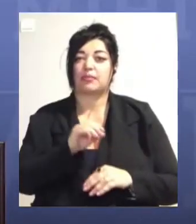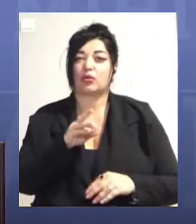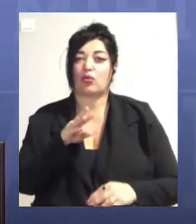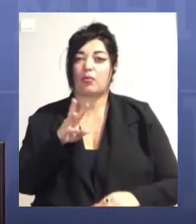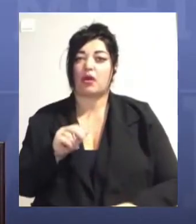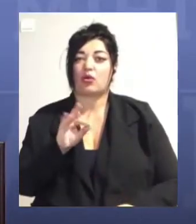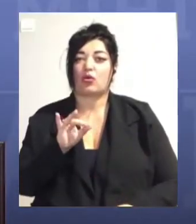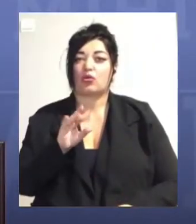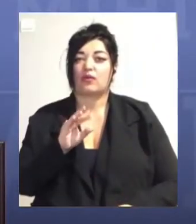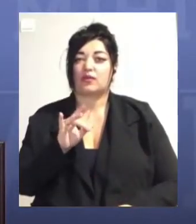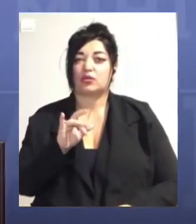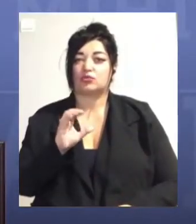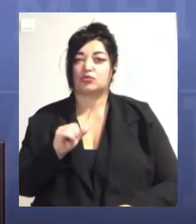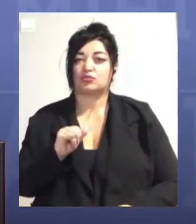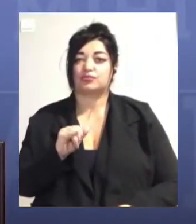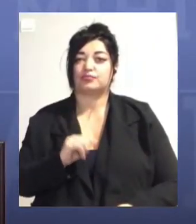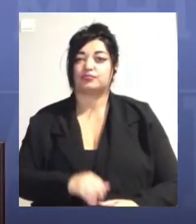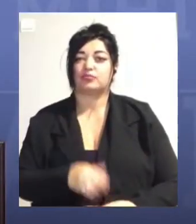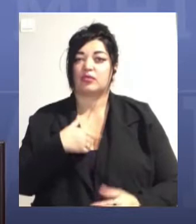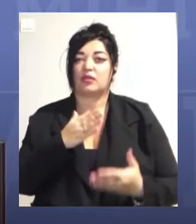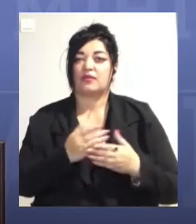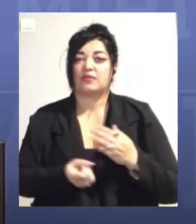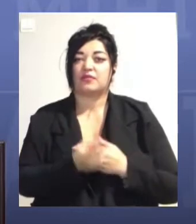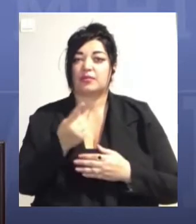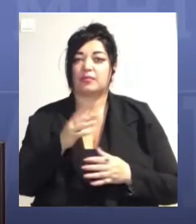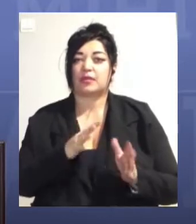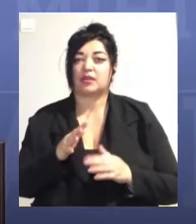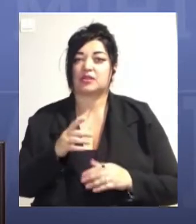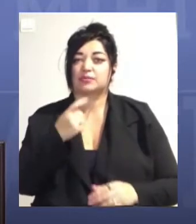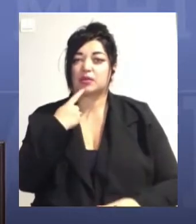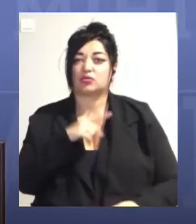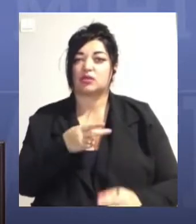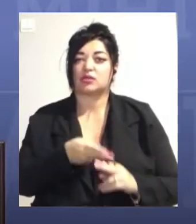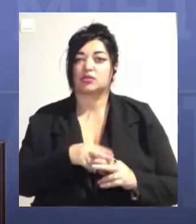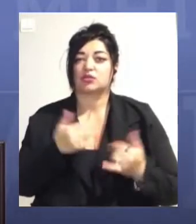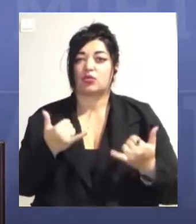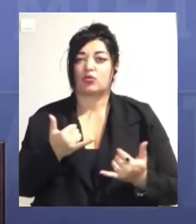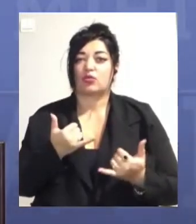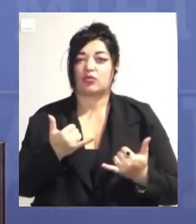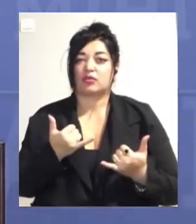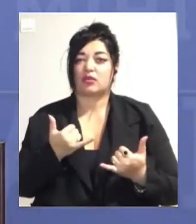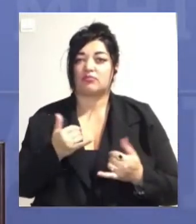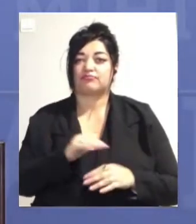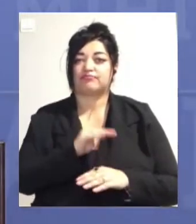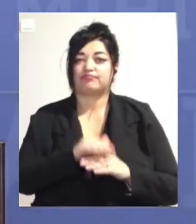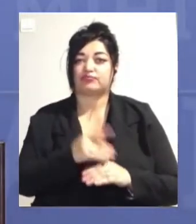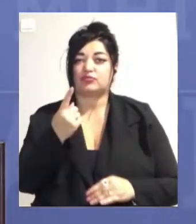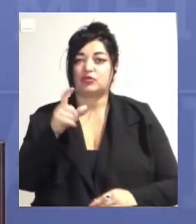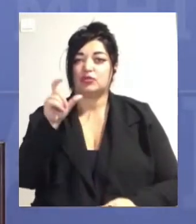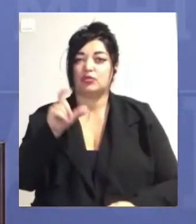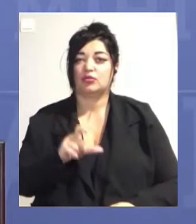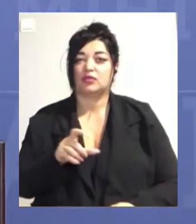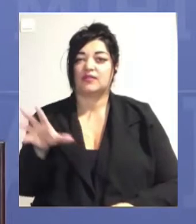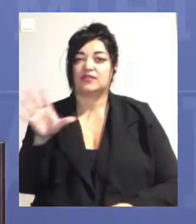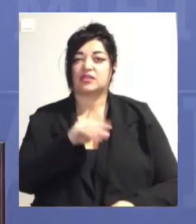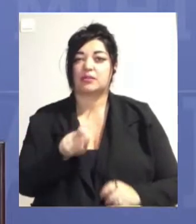в нас було 4 випадки з підозрою. Сьогодні ця підозра підтвердила однієї людини. Всі матеріали і